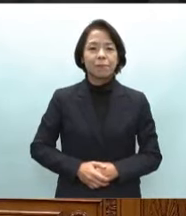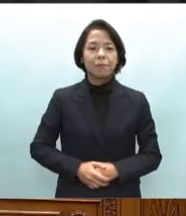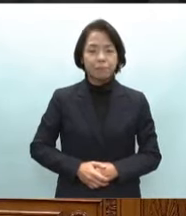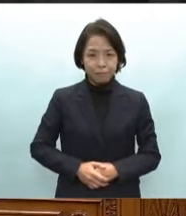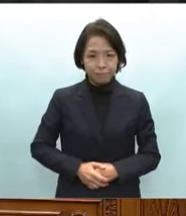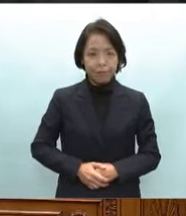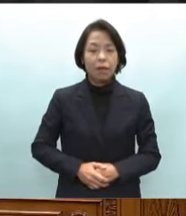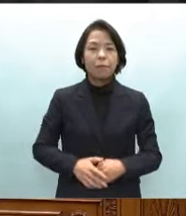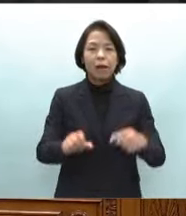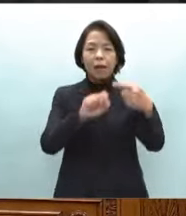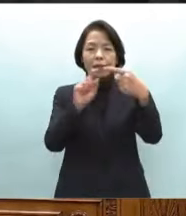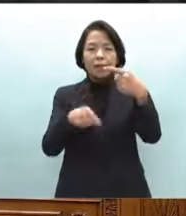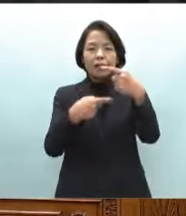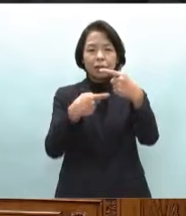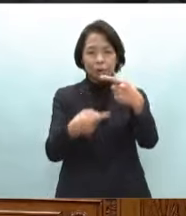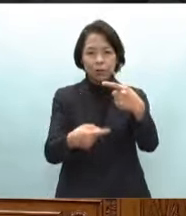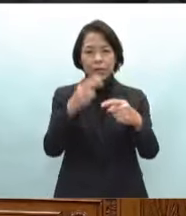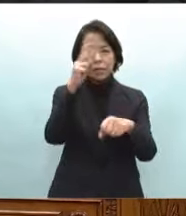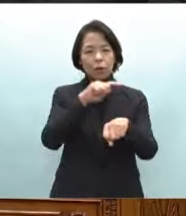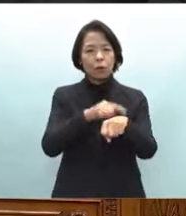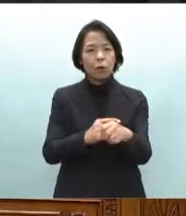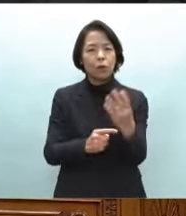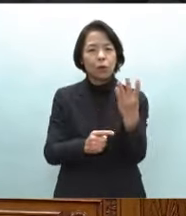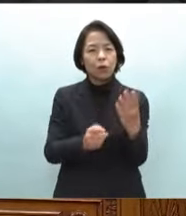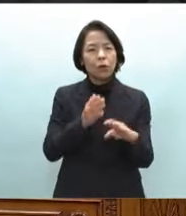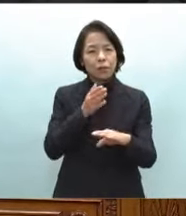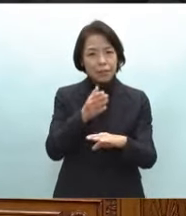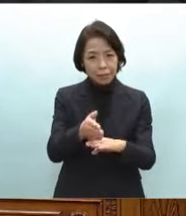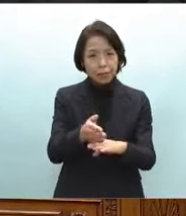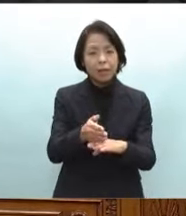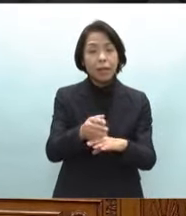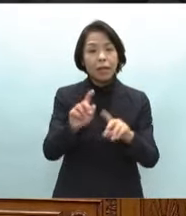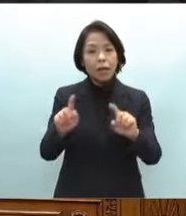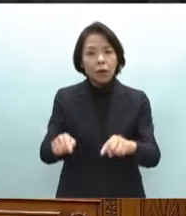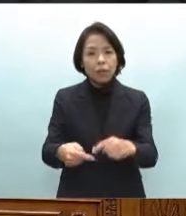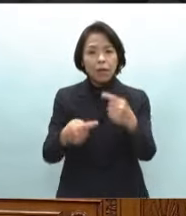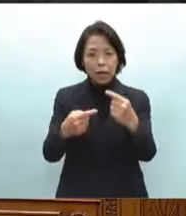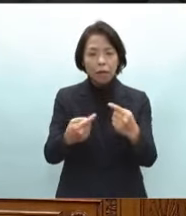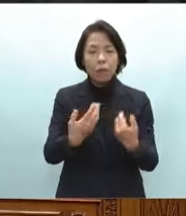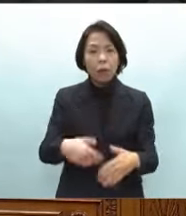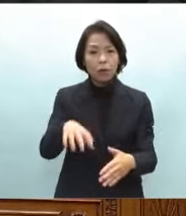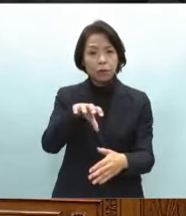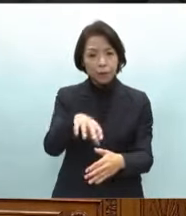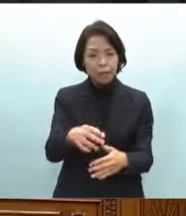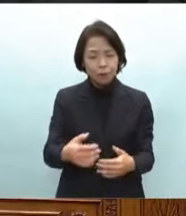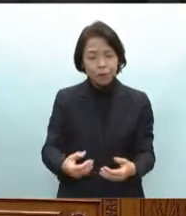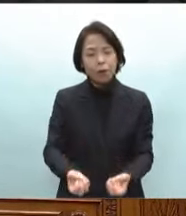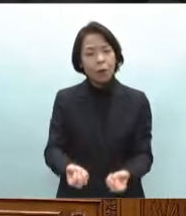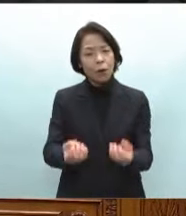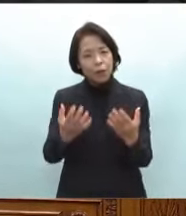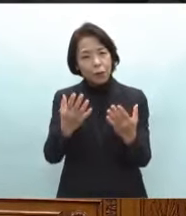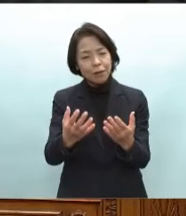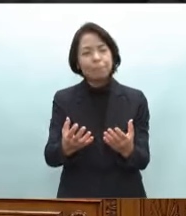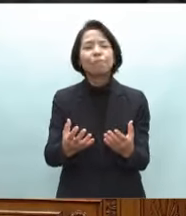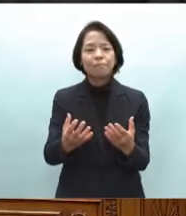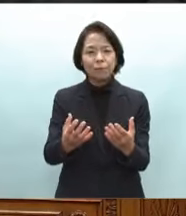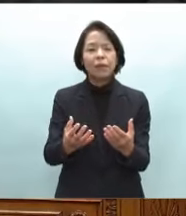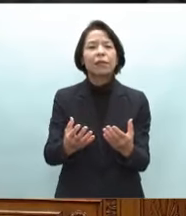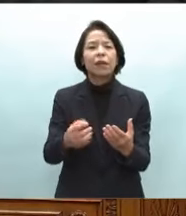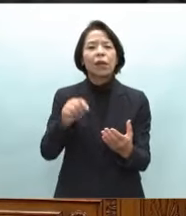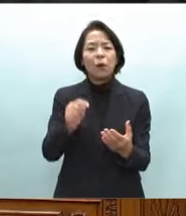1月1日午後4時過ぎ新年をふるさとで祝う人々を突然の悲劇が襲いました